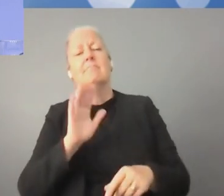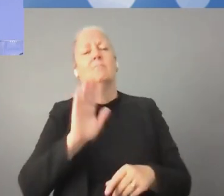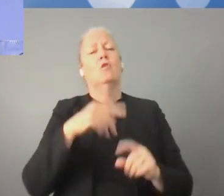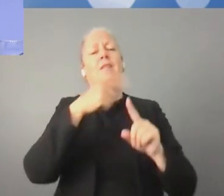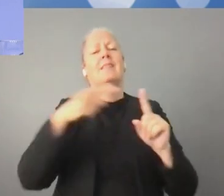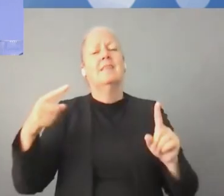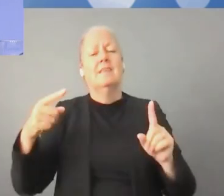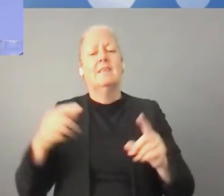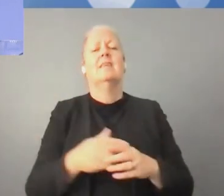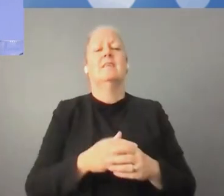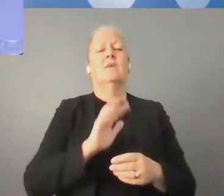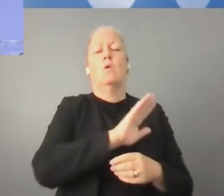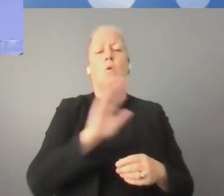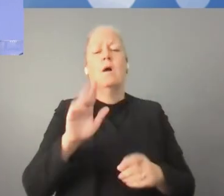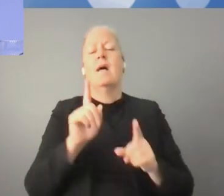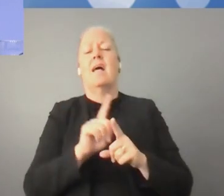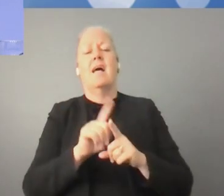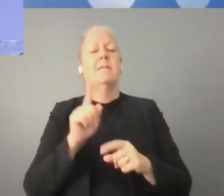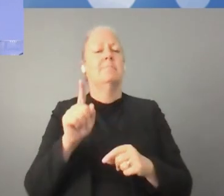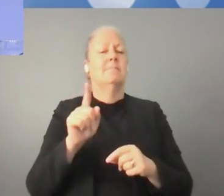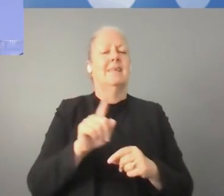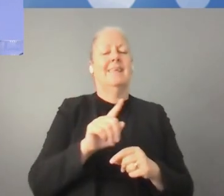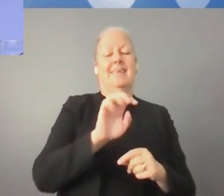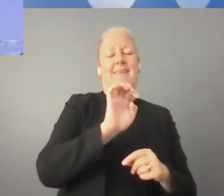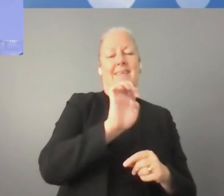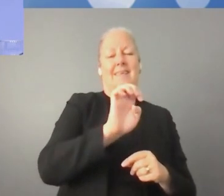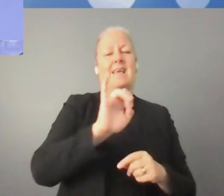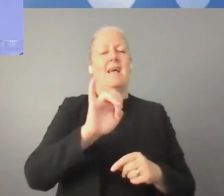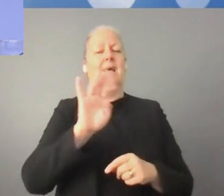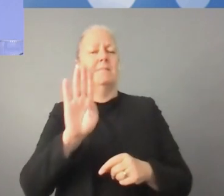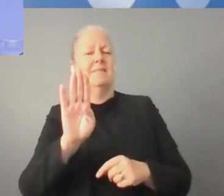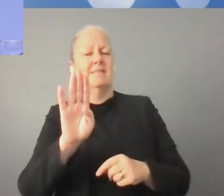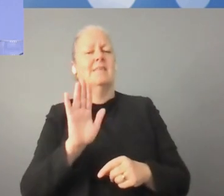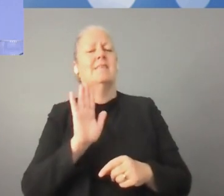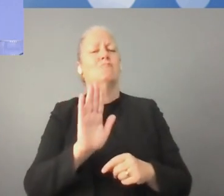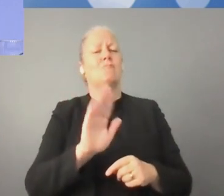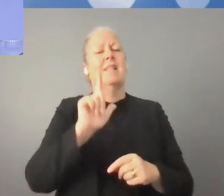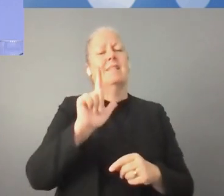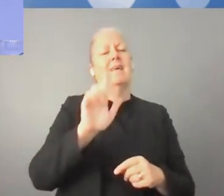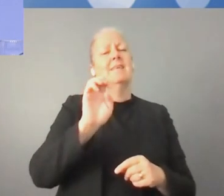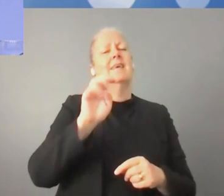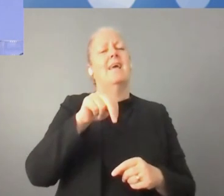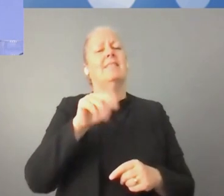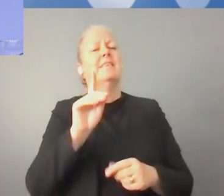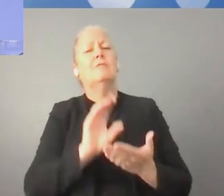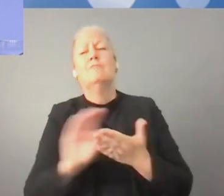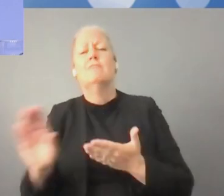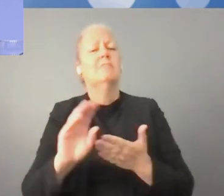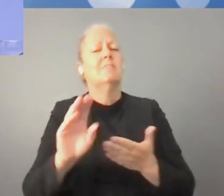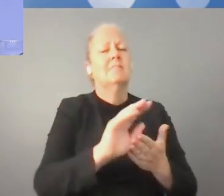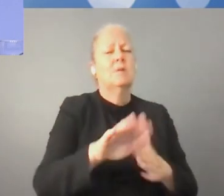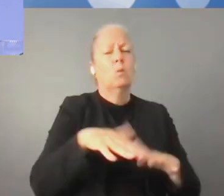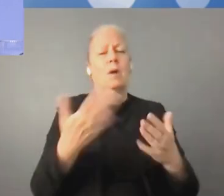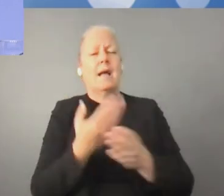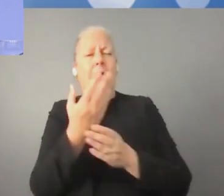والتغيرات. فلا يمكن أن نصل إلى ذلك. أقول أن خلال السنة القادمة سنحاول